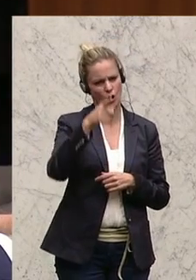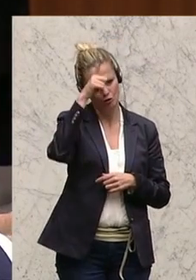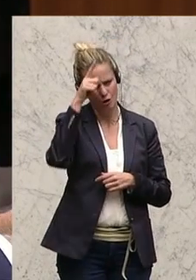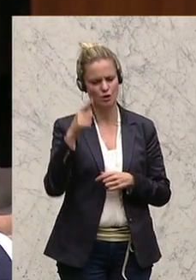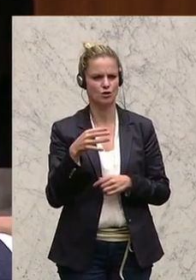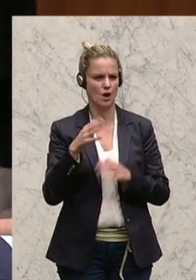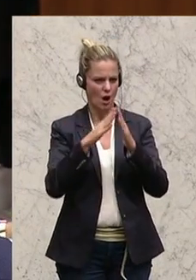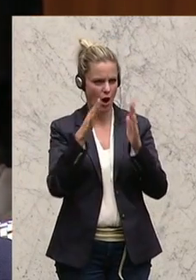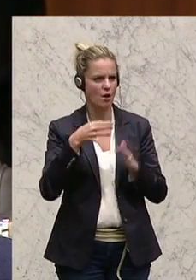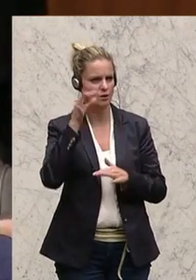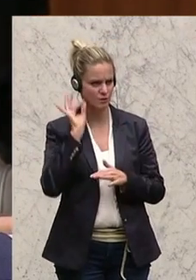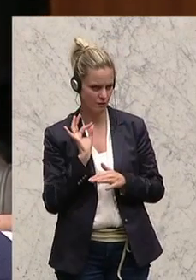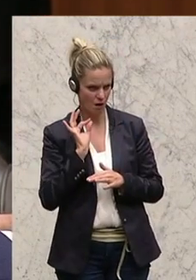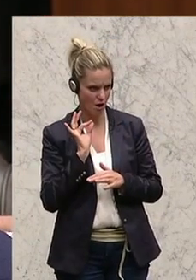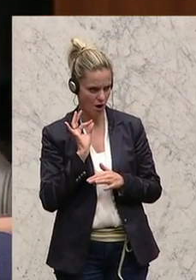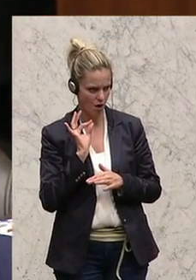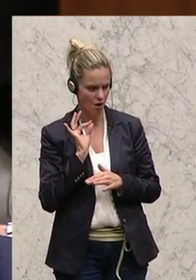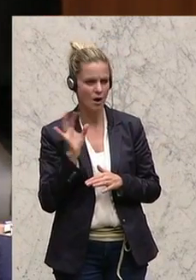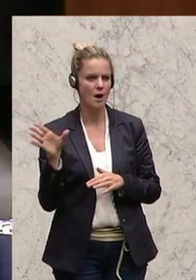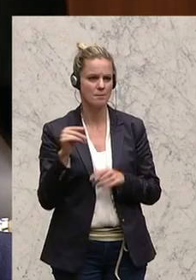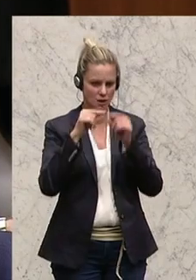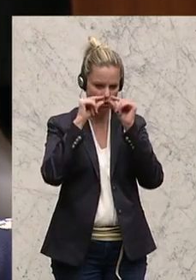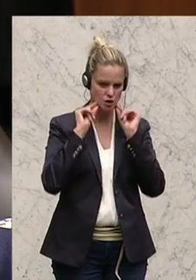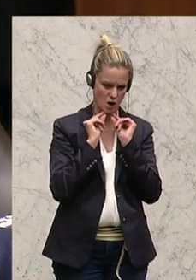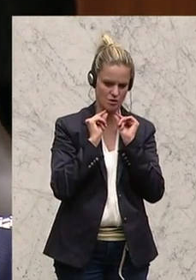ich würde mich an Ihrer Stelle bei den schwäbischen Hausfrauen entschuldigen.